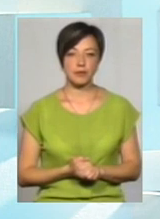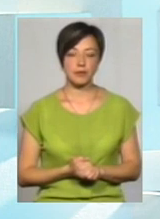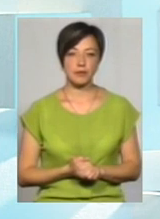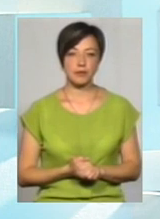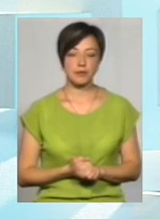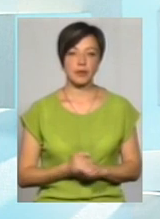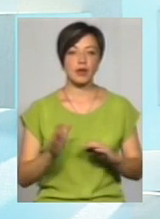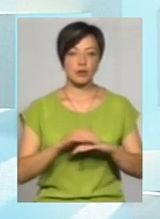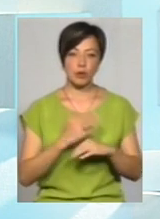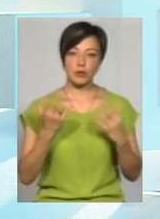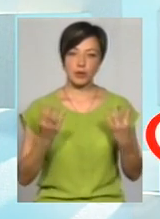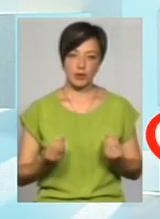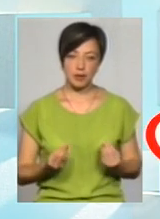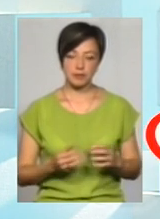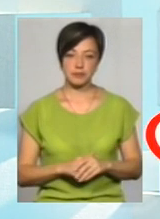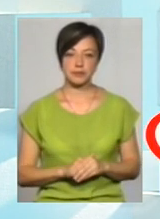Доброго дня.